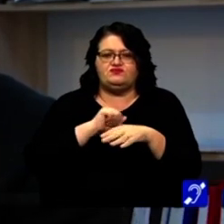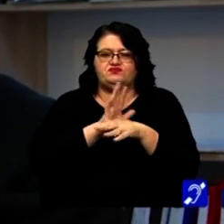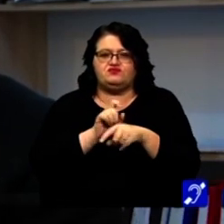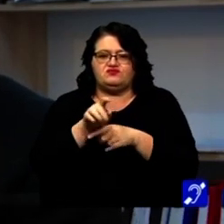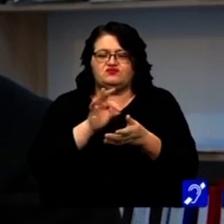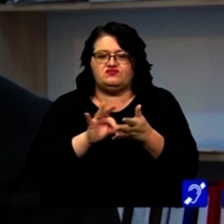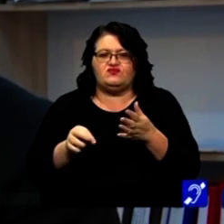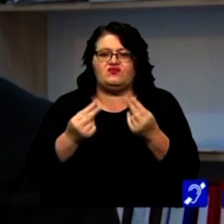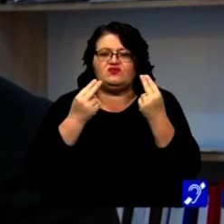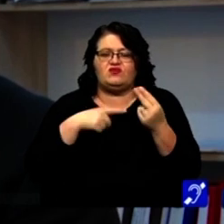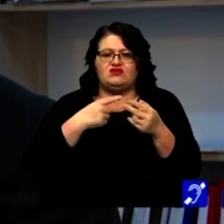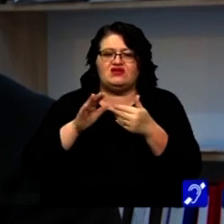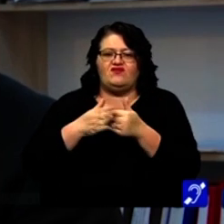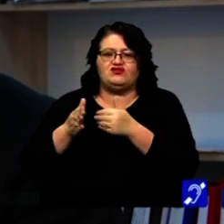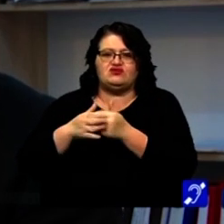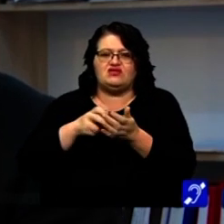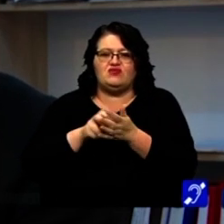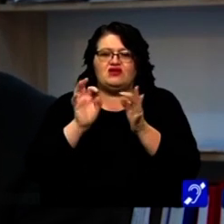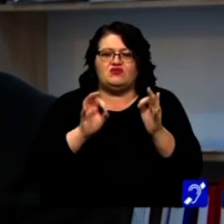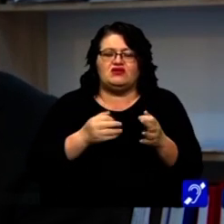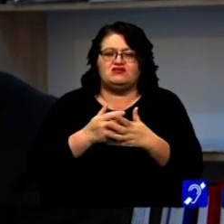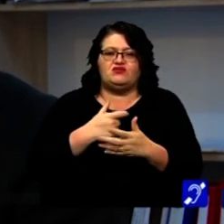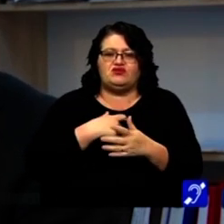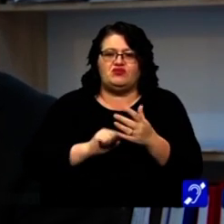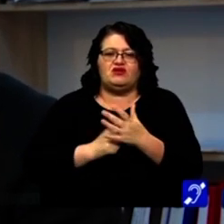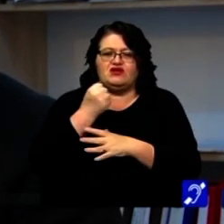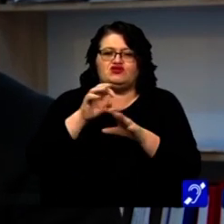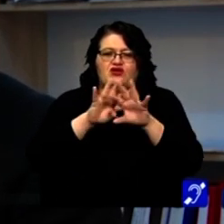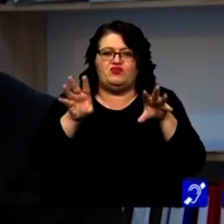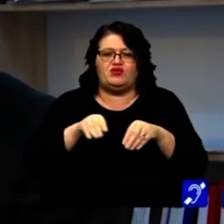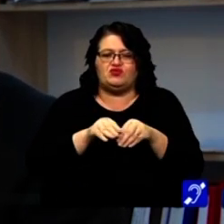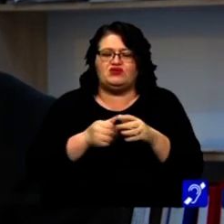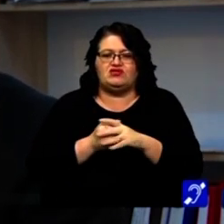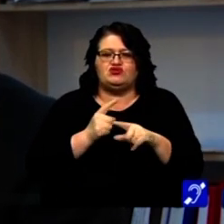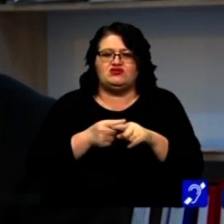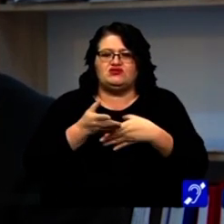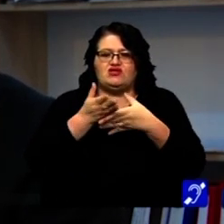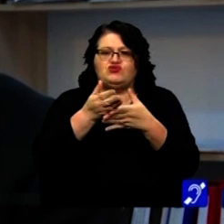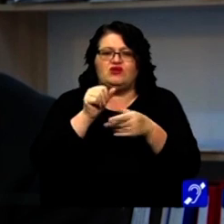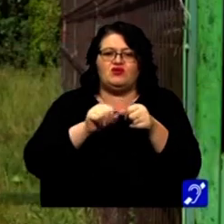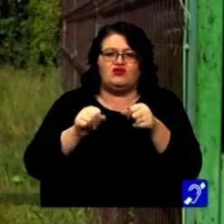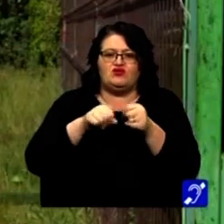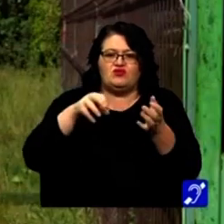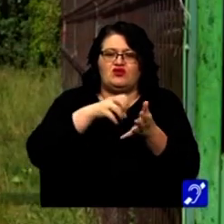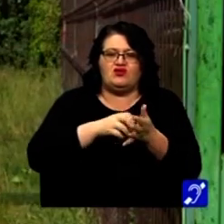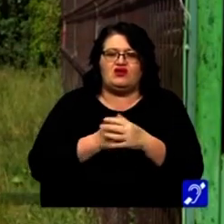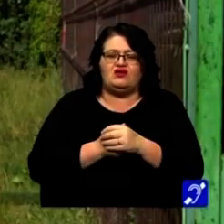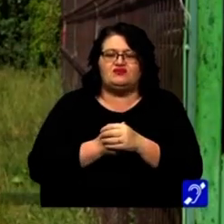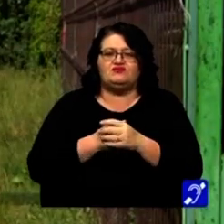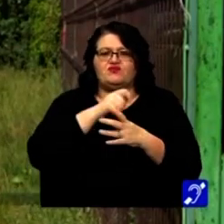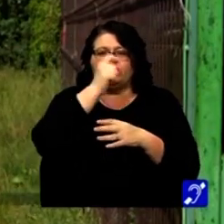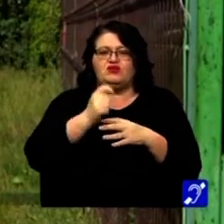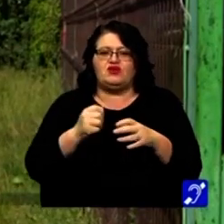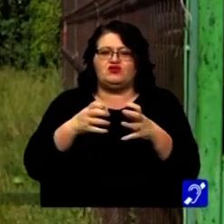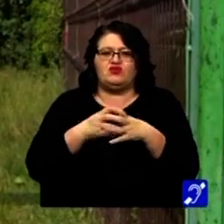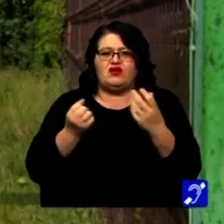vedem cât de important este ca vecinilor să le meargă bine, astfel încât să putem crește toți împreună și să susținem economia locală. Proiectul grupului de